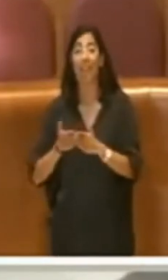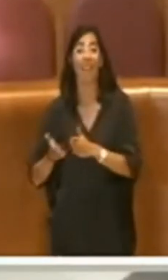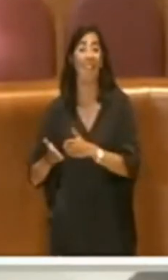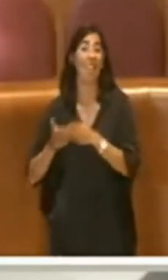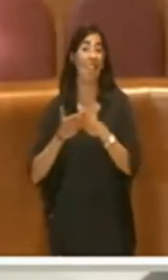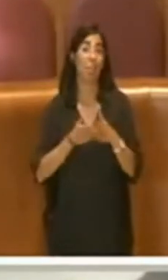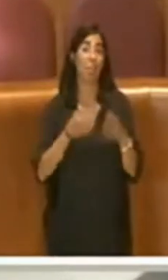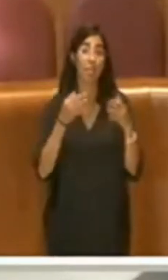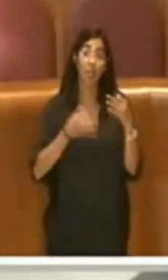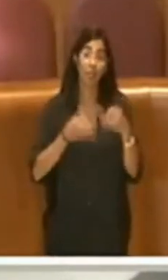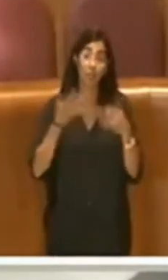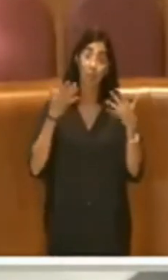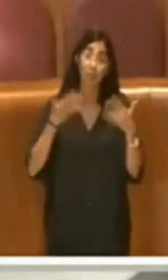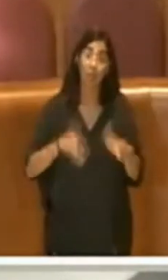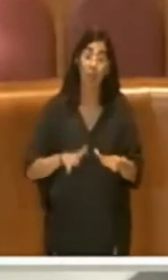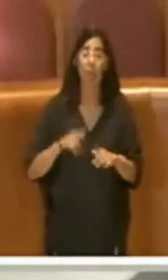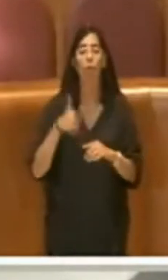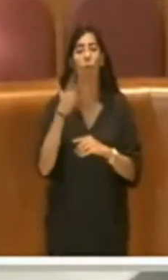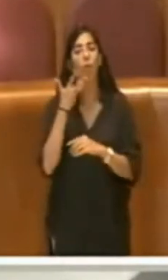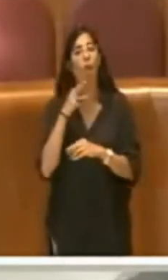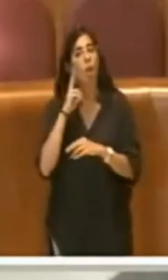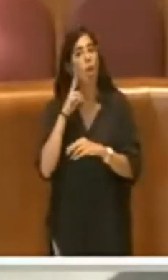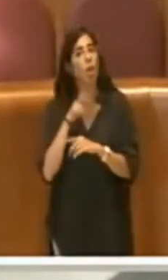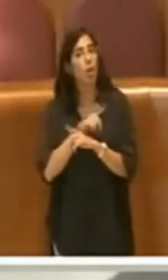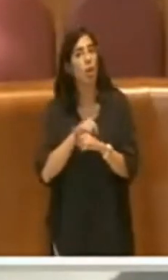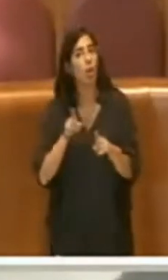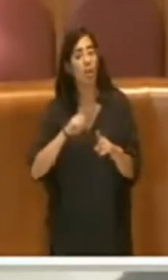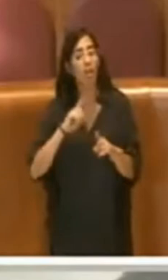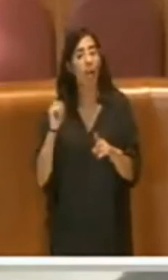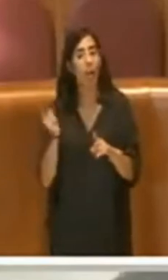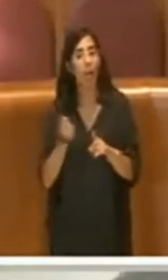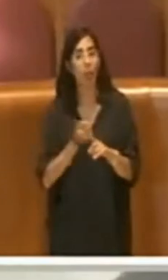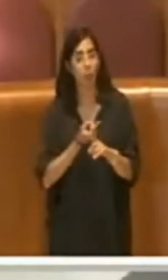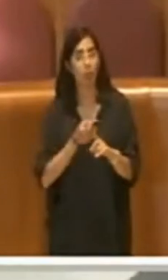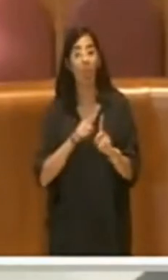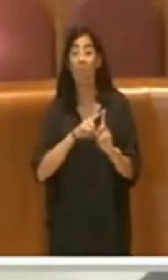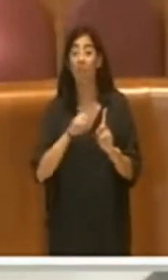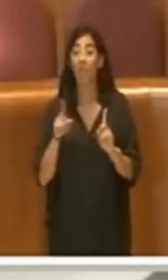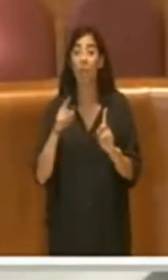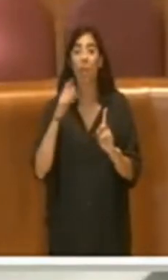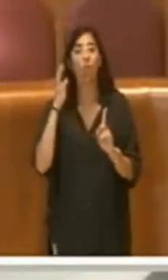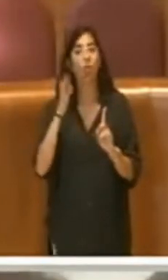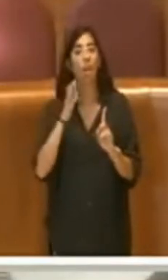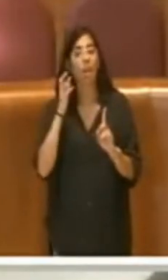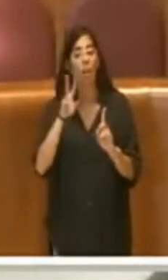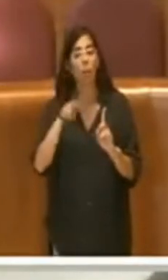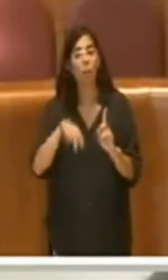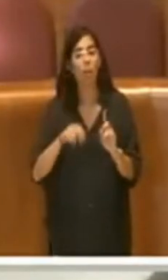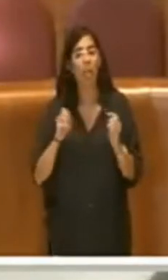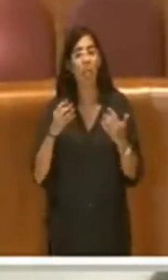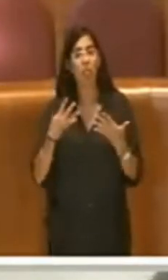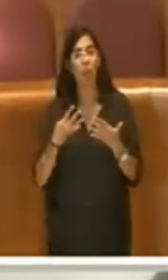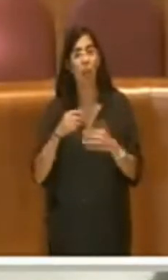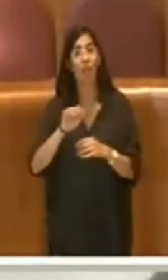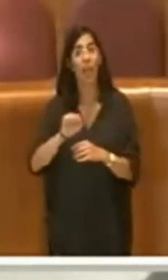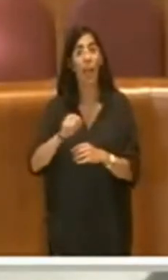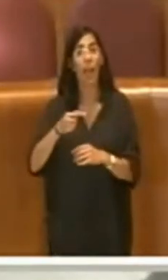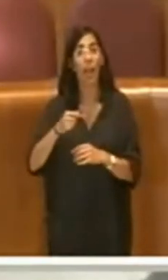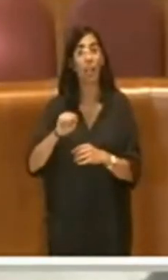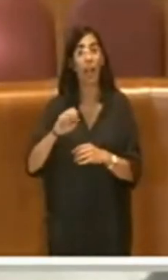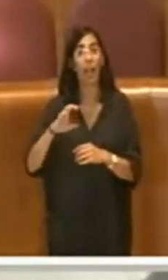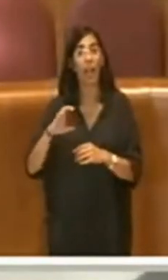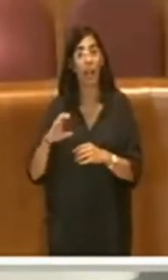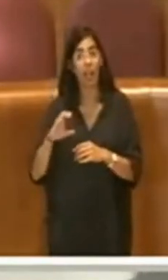ricordare a tutti che fino a gennaio 2019 in Atac non si poteva